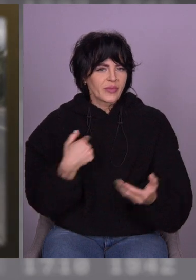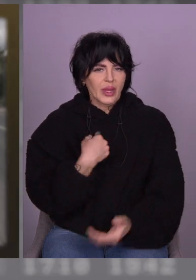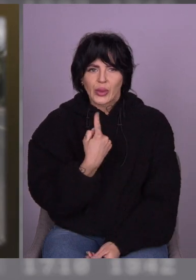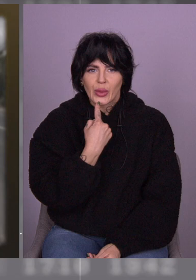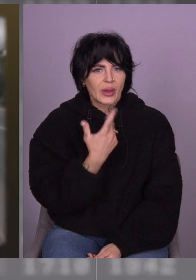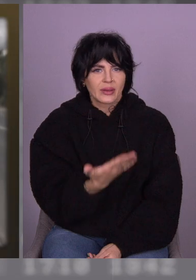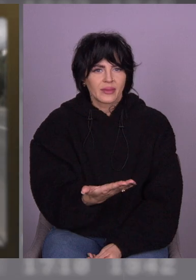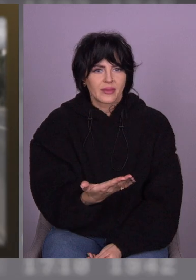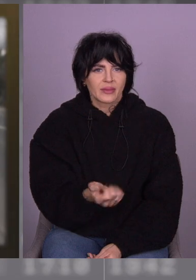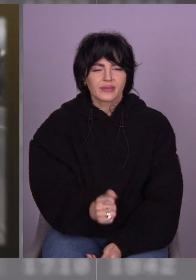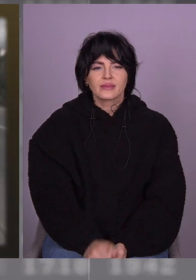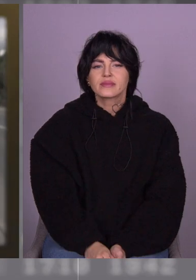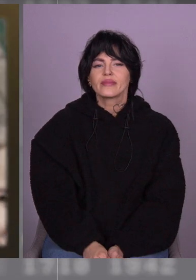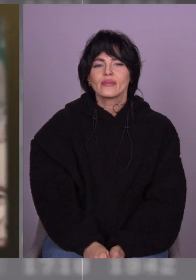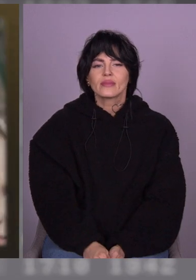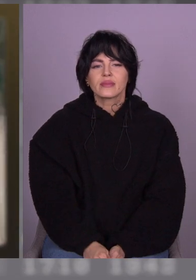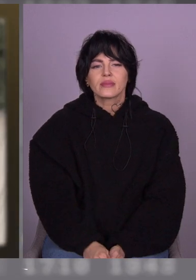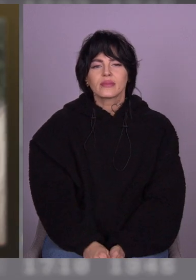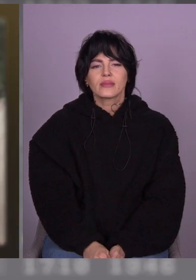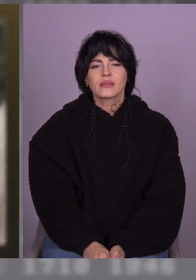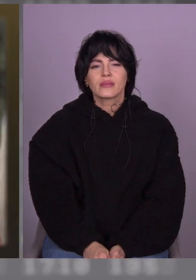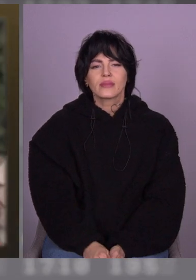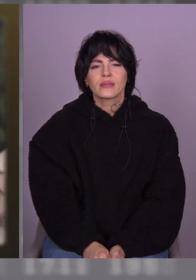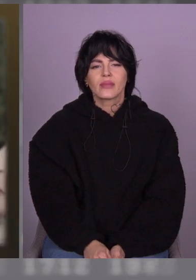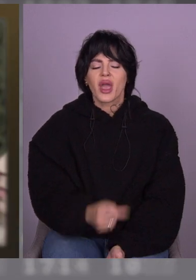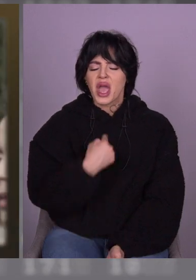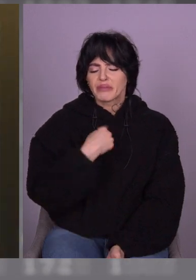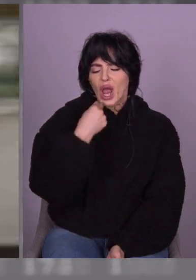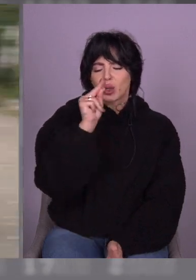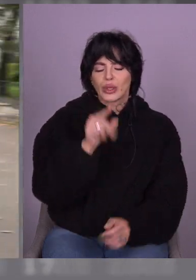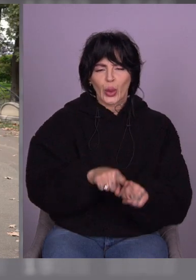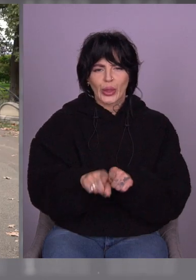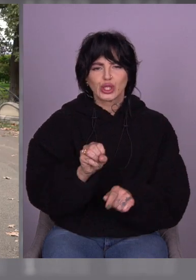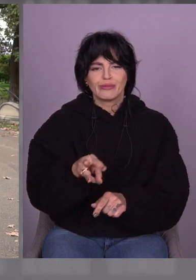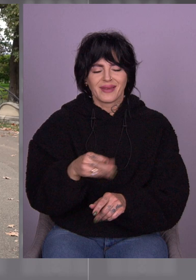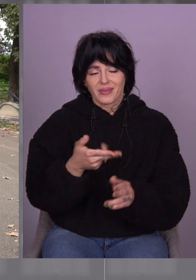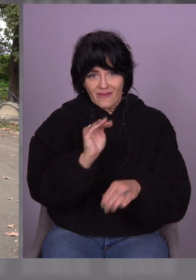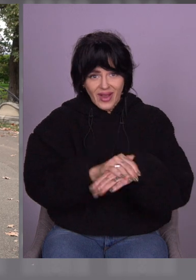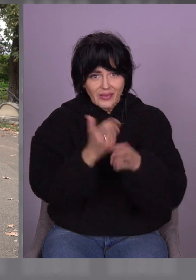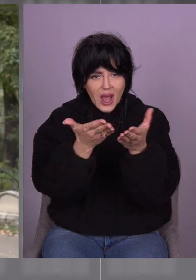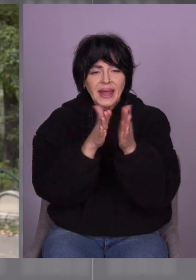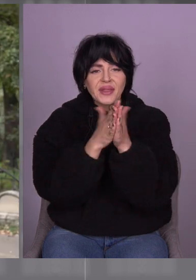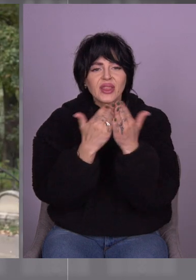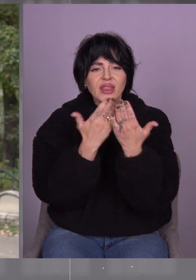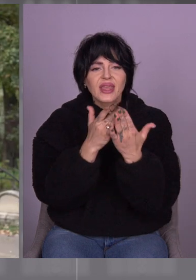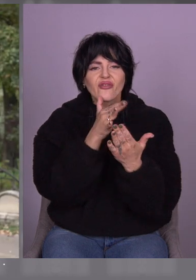Бостріше такі у вас, так? У мене, кажуть, смачніше. А книжечку в кав'ярні?